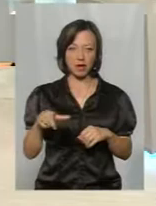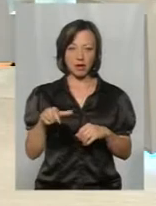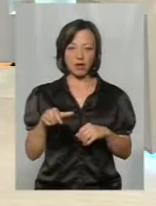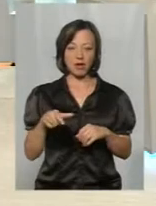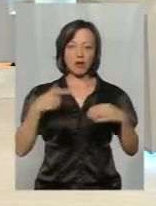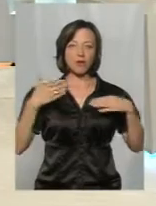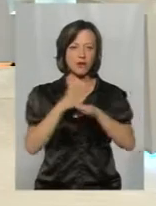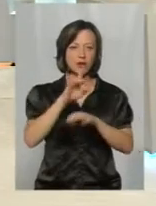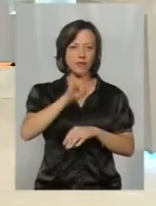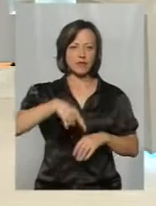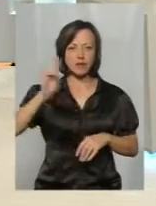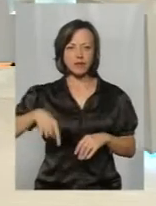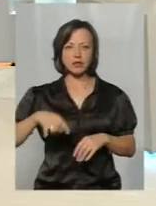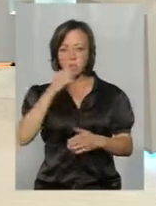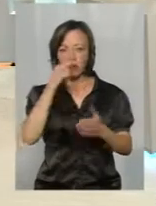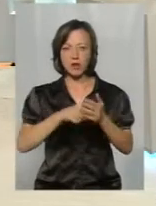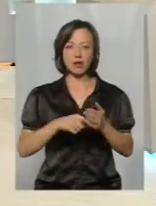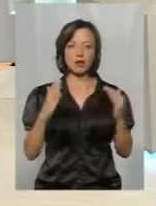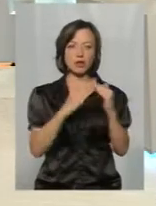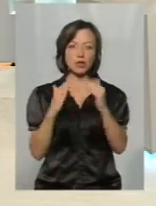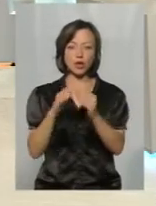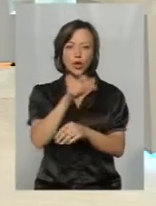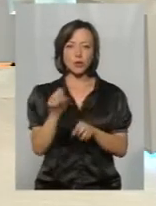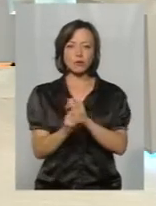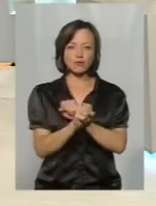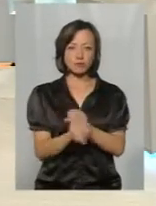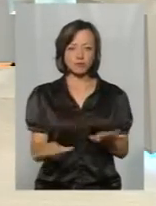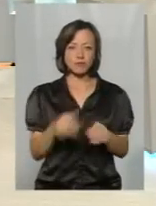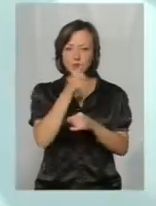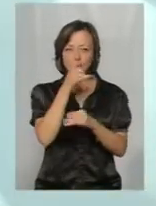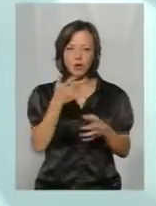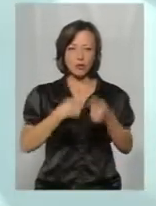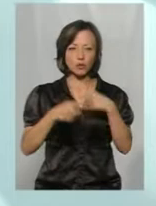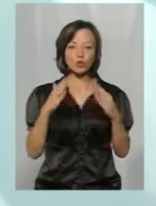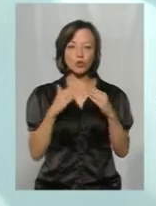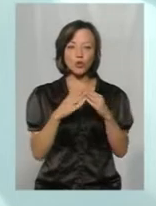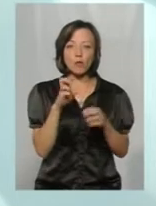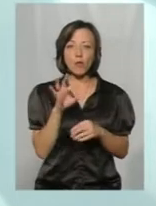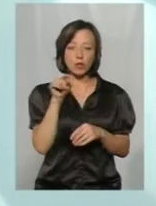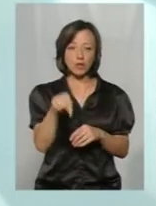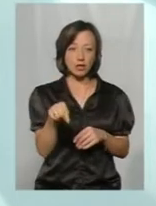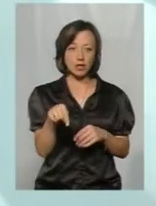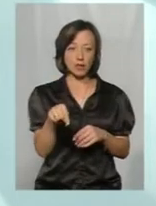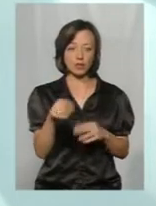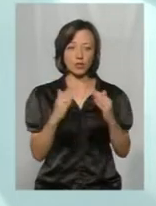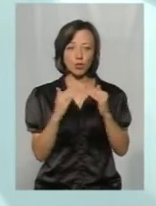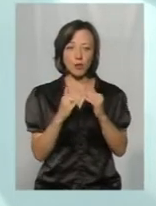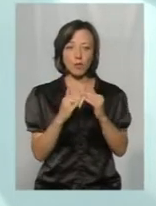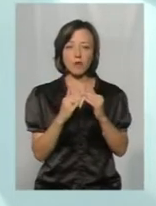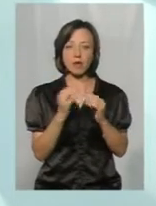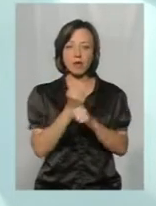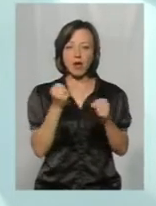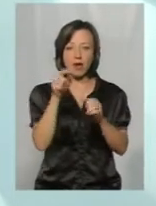вилітали вікна, боєприпаси попадали в будинки, люди тікали, вони не могли повернутися додому через те, що були деякі